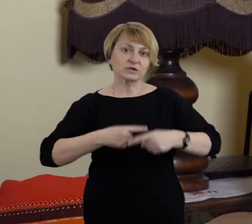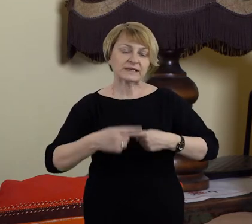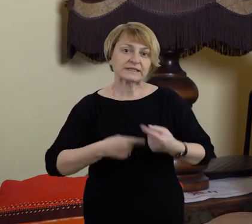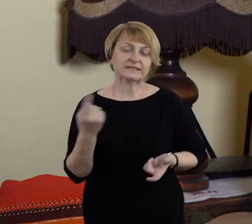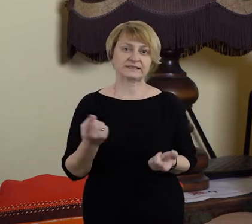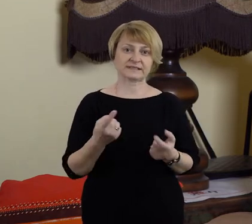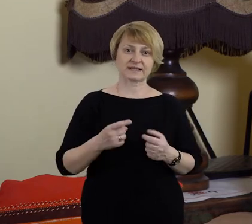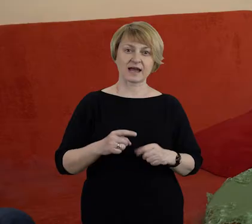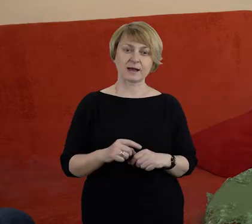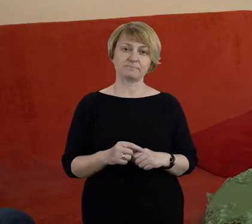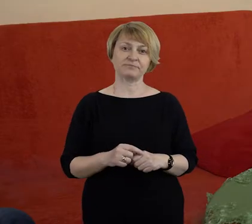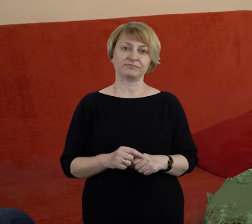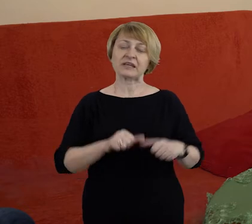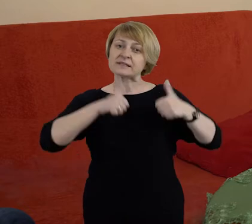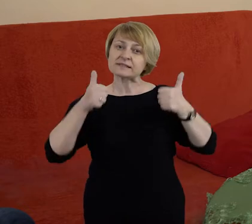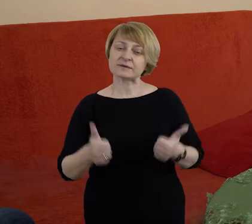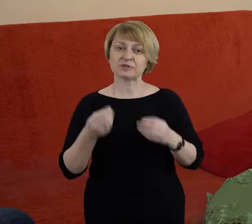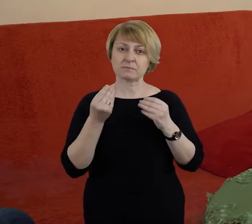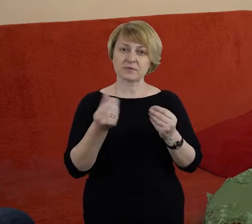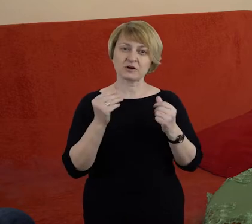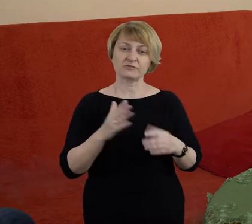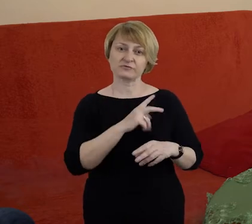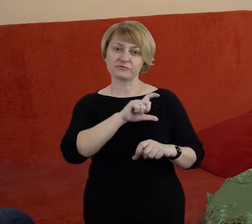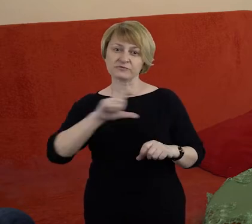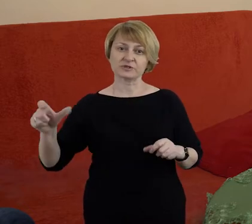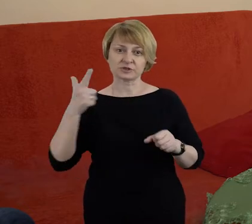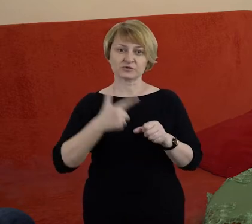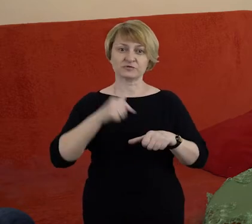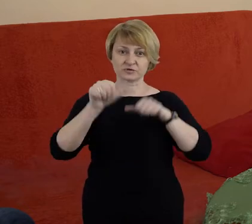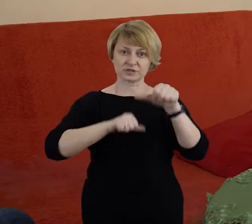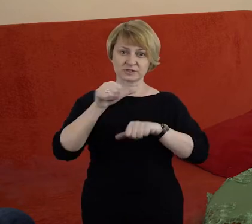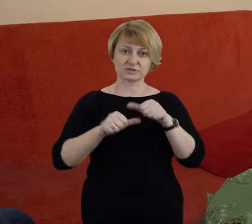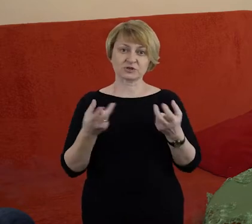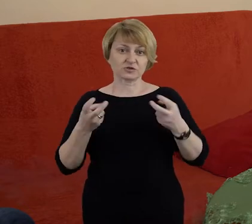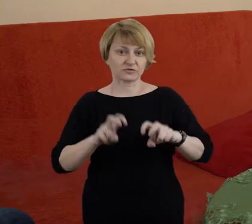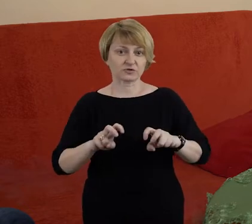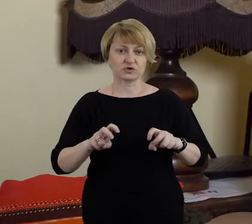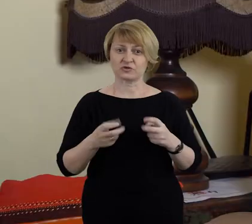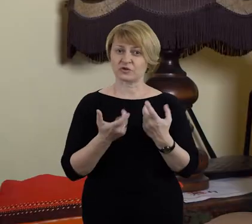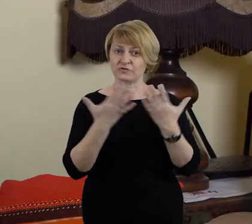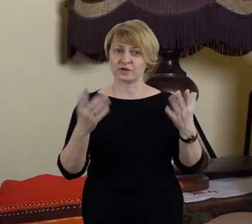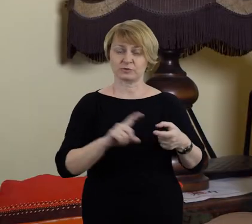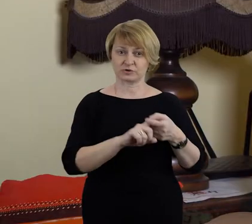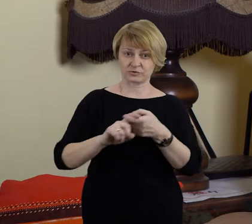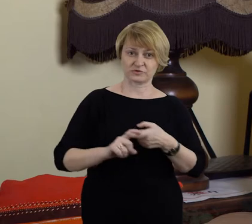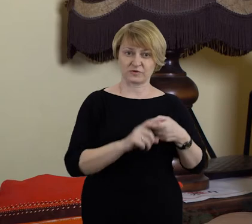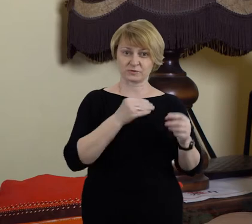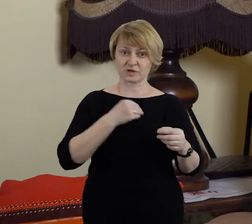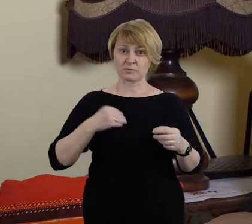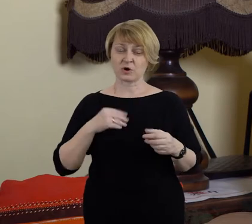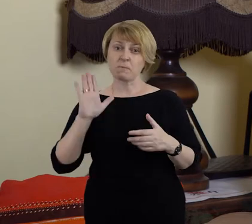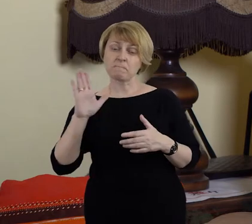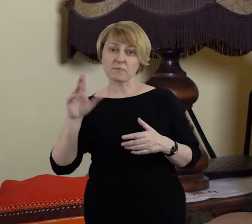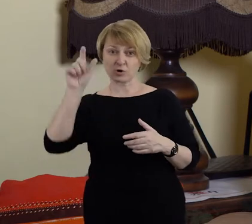stabilizację materialną, w ciągu tych 15 lat stworzono tak wiele, bo przecież nie tylko Związek Polaków później